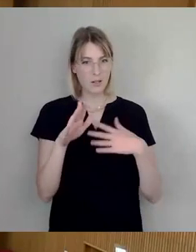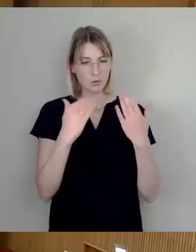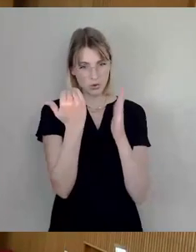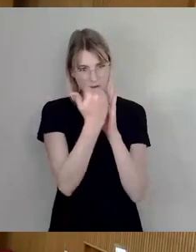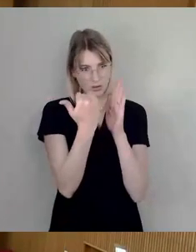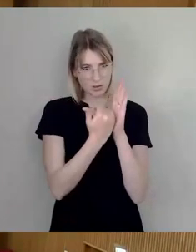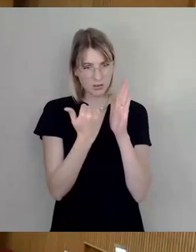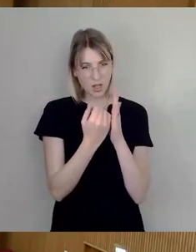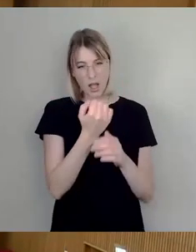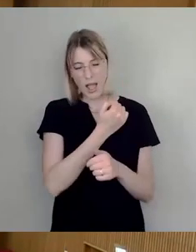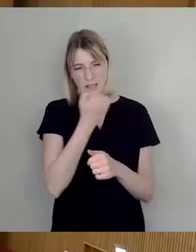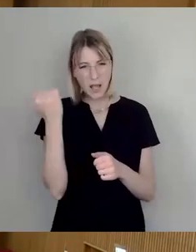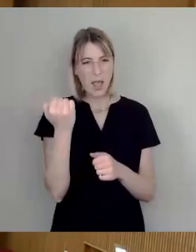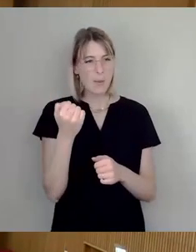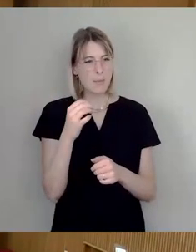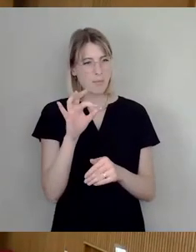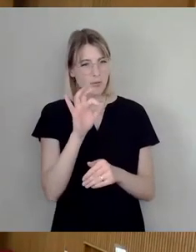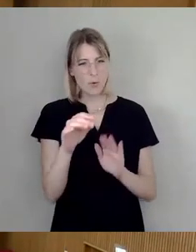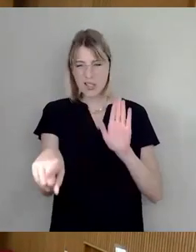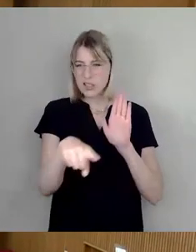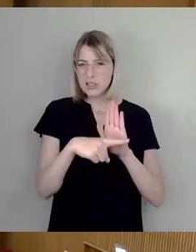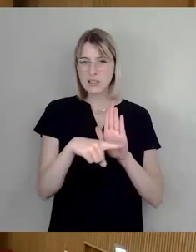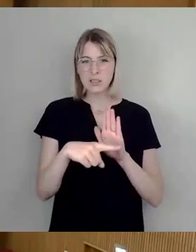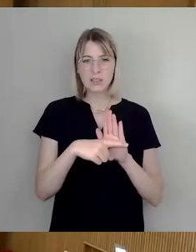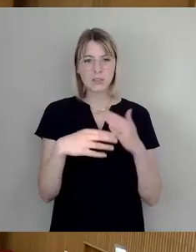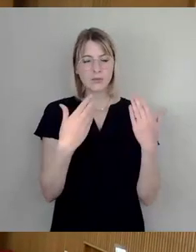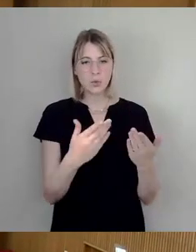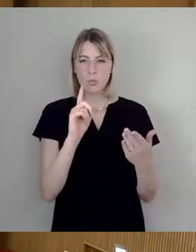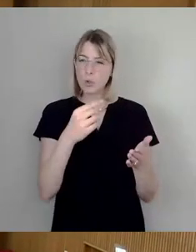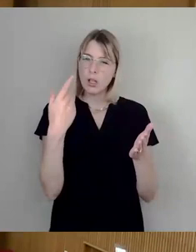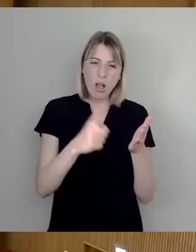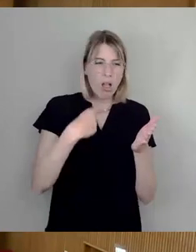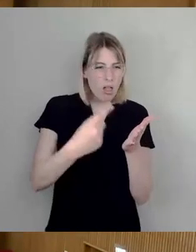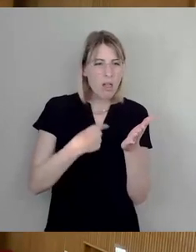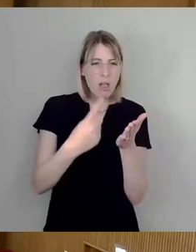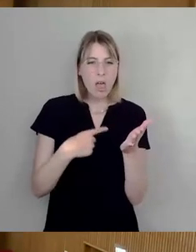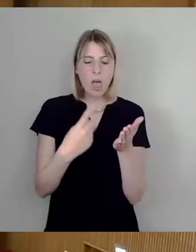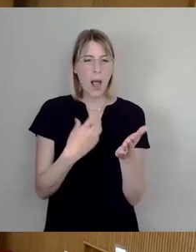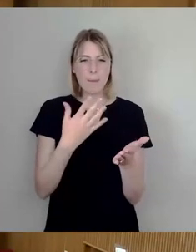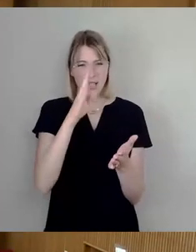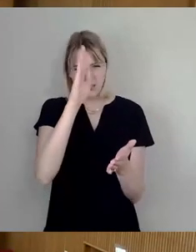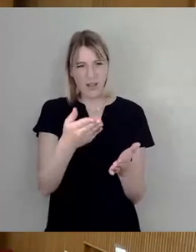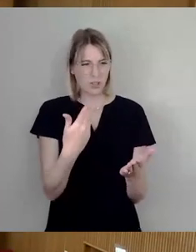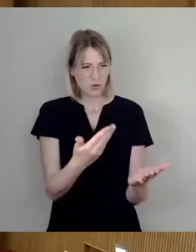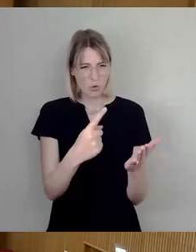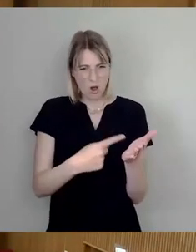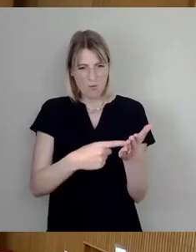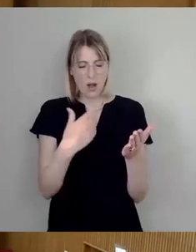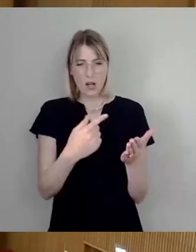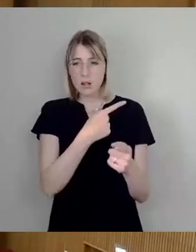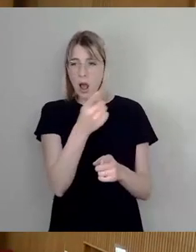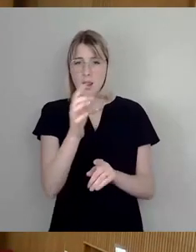gegen diejenigen auslegt, die sie anwenden müssen, am Ende gar Auflagen erlässt, die überhaupt nie nötig sind, belastet sie all die Menschen, am Ende auch finanziell.